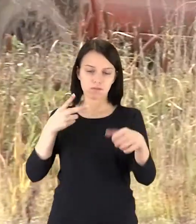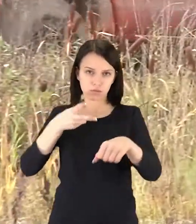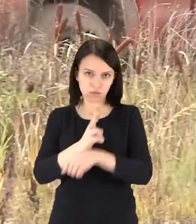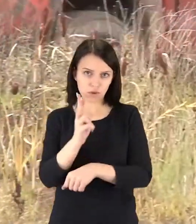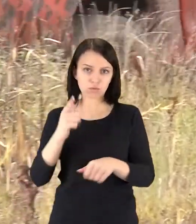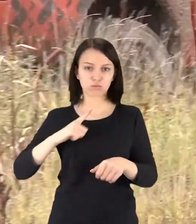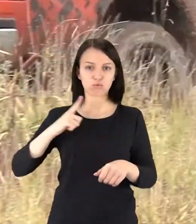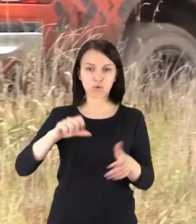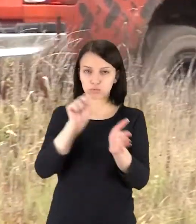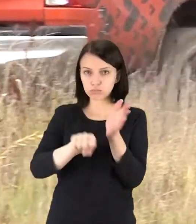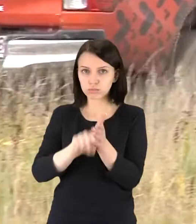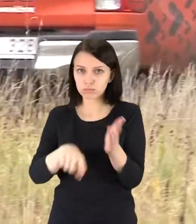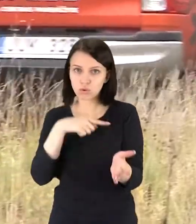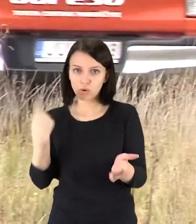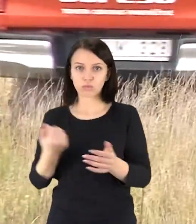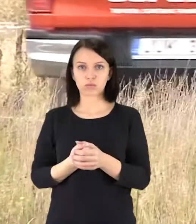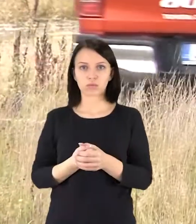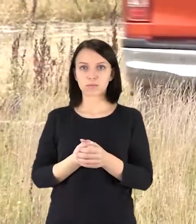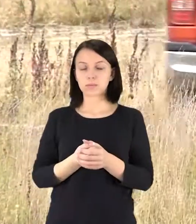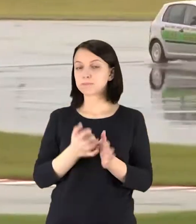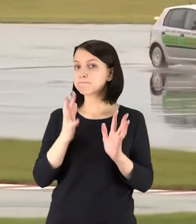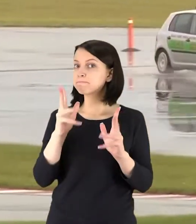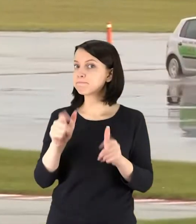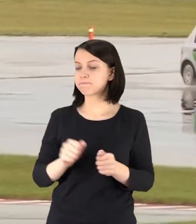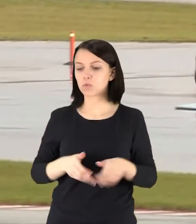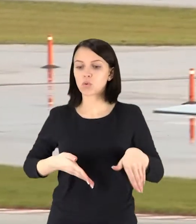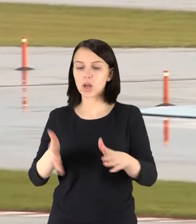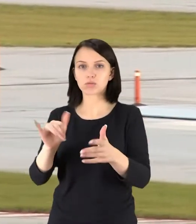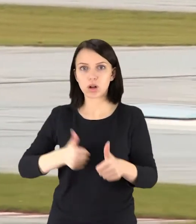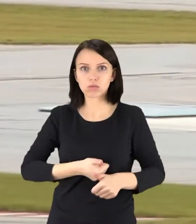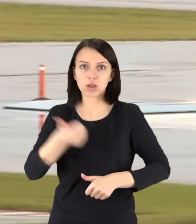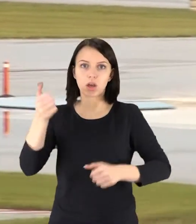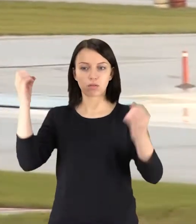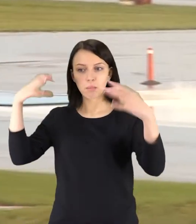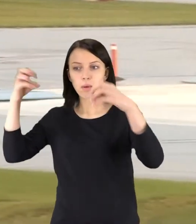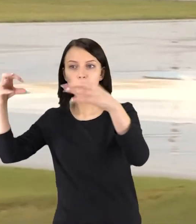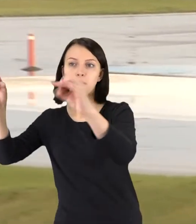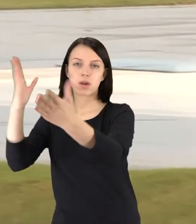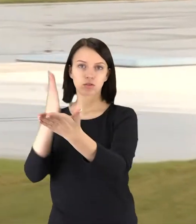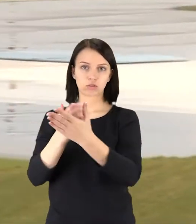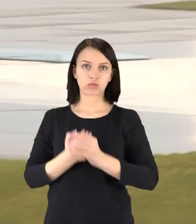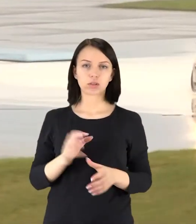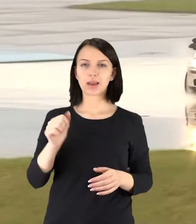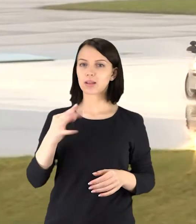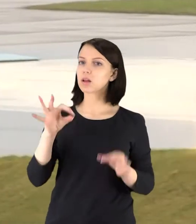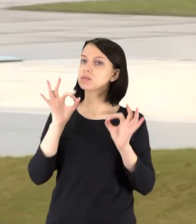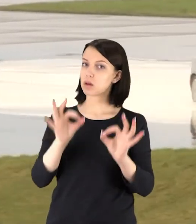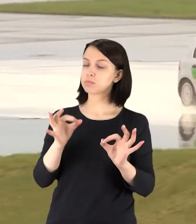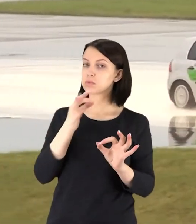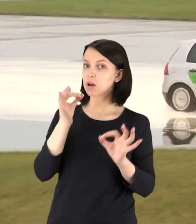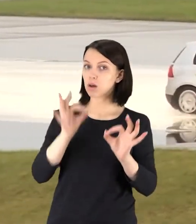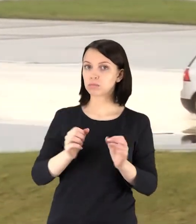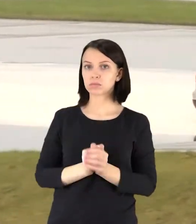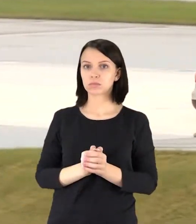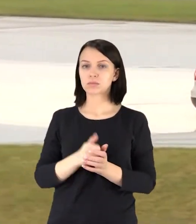padvigubėję avarijų daugieja žuvusiųjų keliuose. Nesuvokiama, žinant, kad gerėja kelių būklį apšvietimas. Vadinasi Antanas